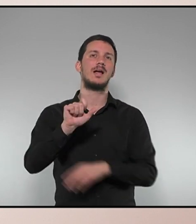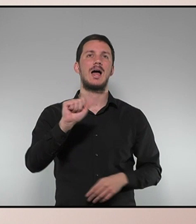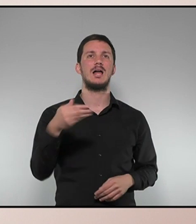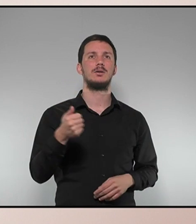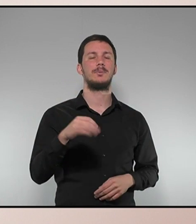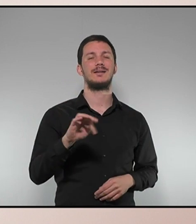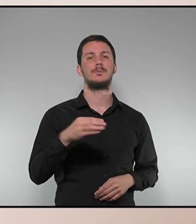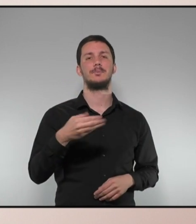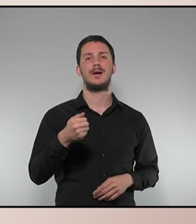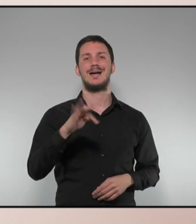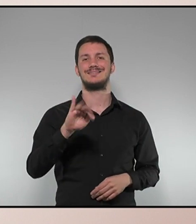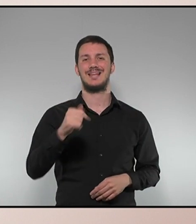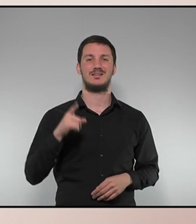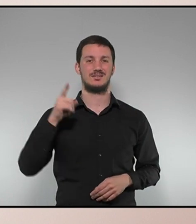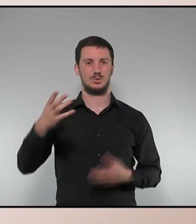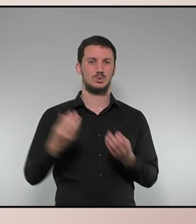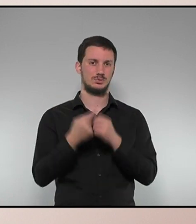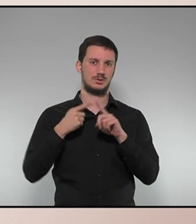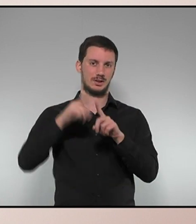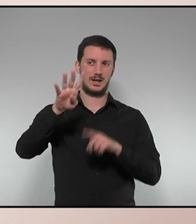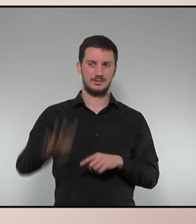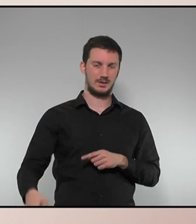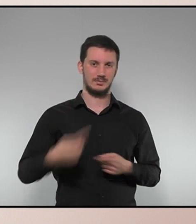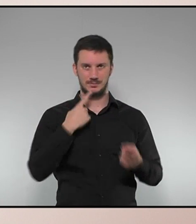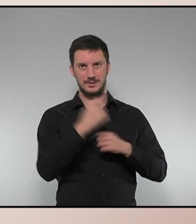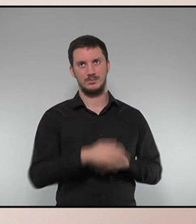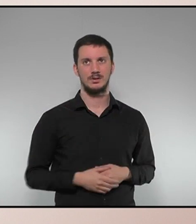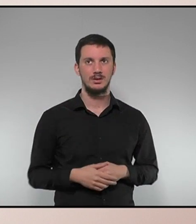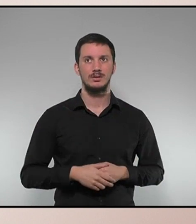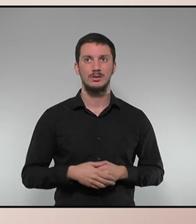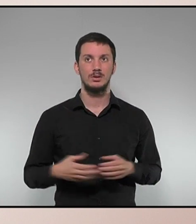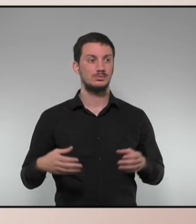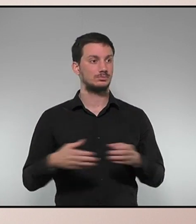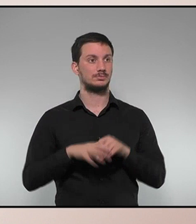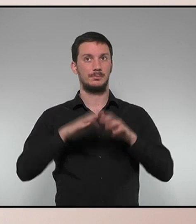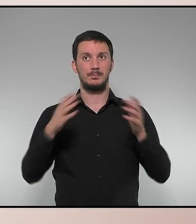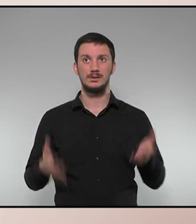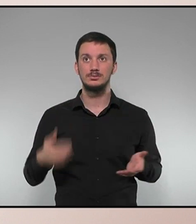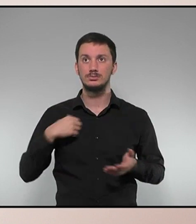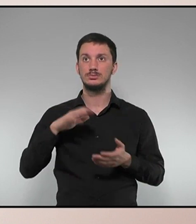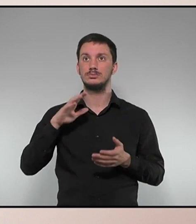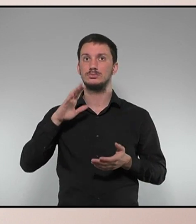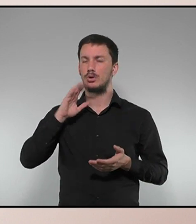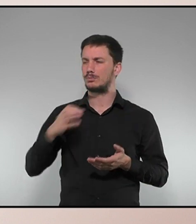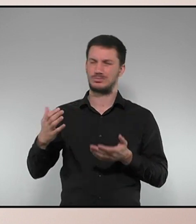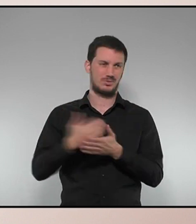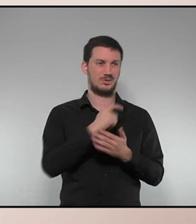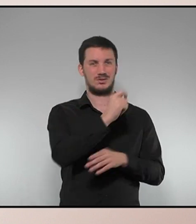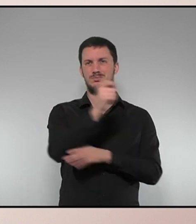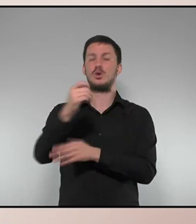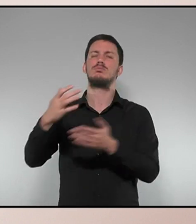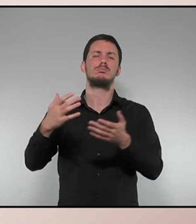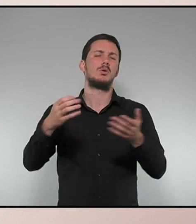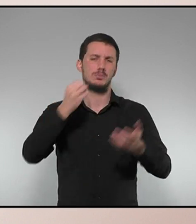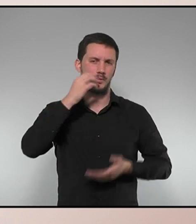Batetti Canadell del grup parlamentari de Junts per Catalunya. Presidenta, membres de la mesa, president, membres del govern, diputats i diputades, bon dia a tothom.